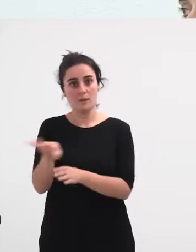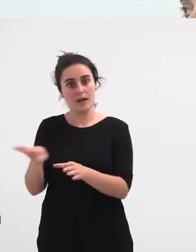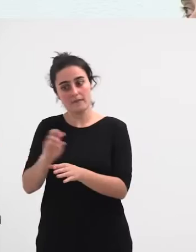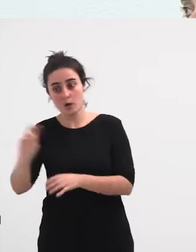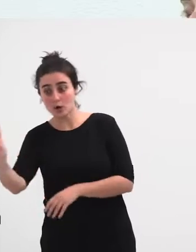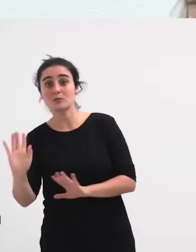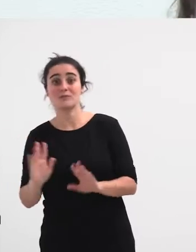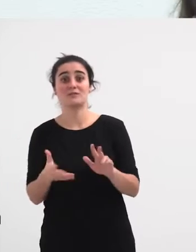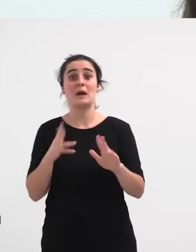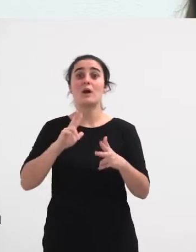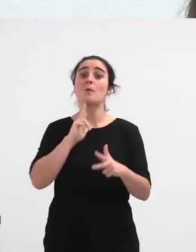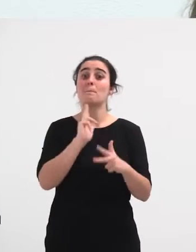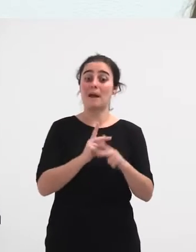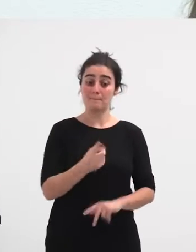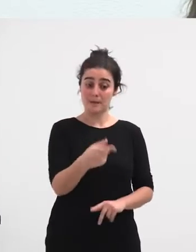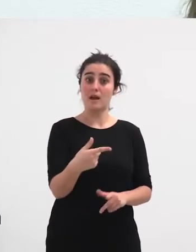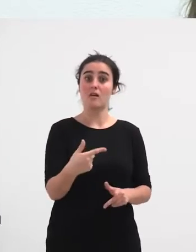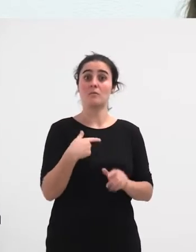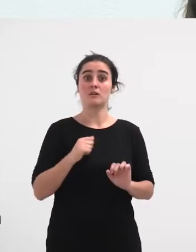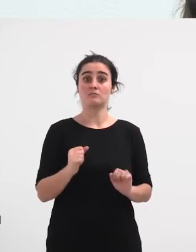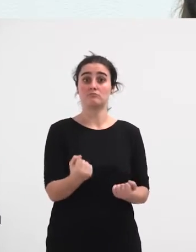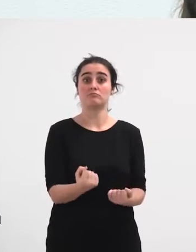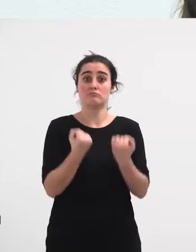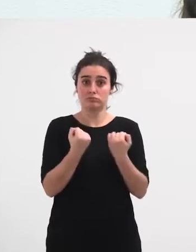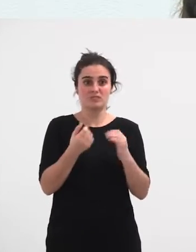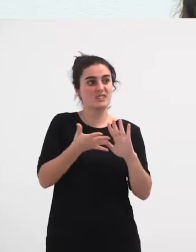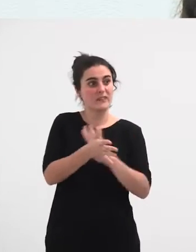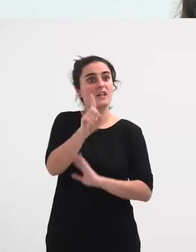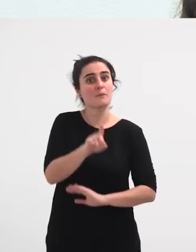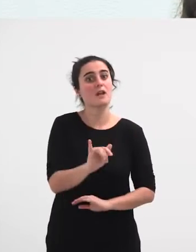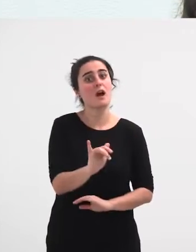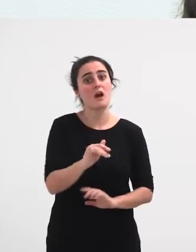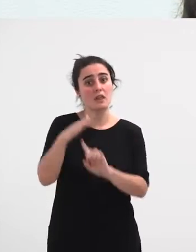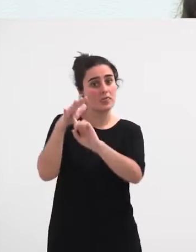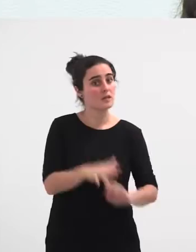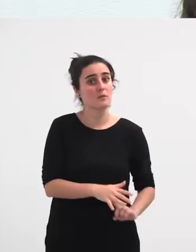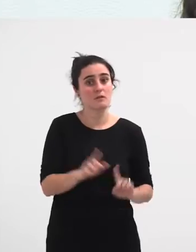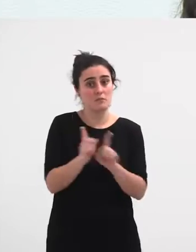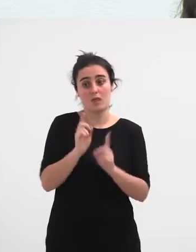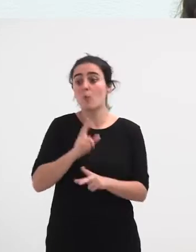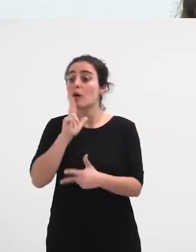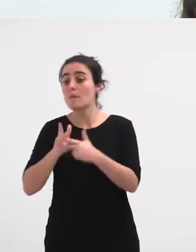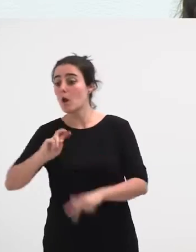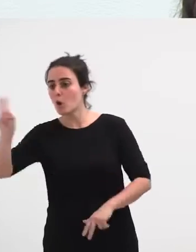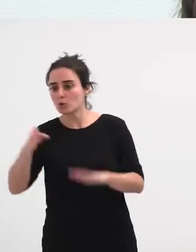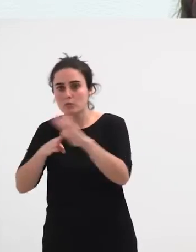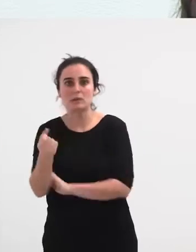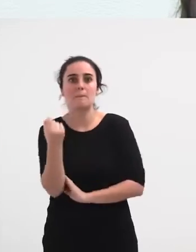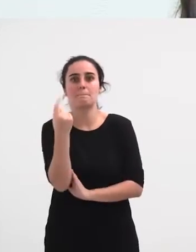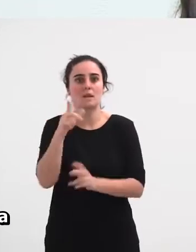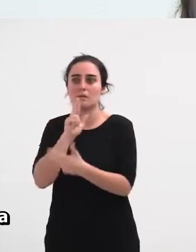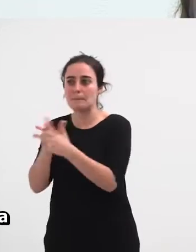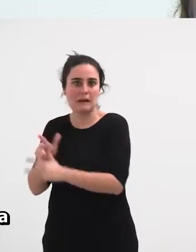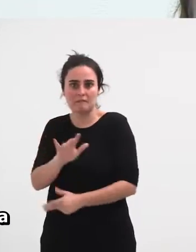lehenengo tabernatik bota izanak berdin berdin da diskriminazioa edo zei nahi zeta beste taberna bat euki, beste mila taberna